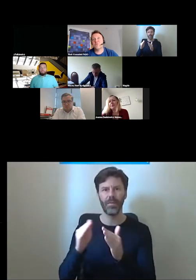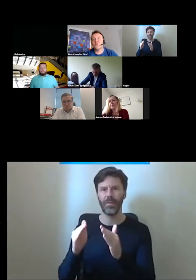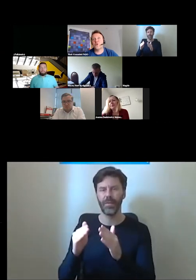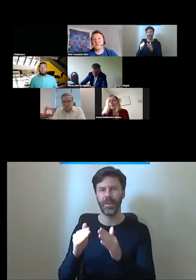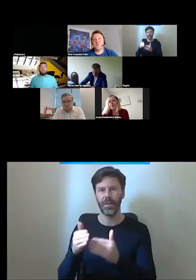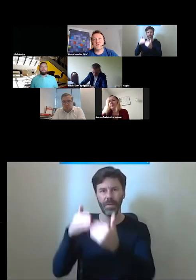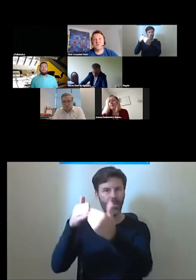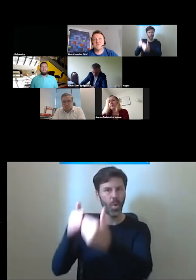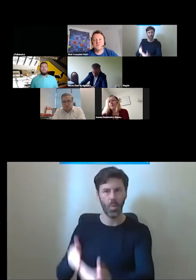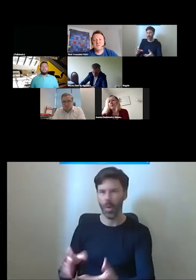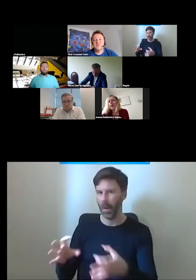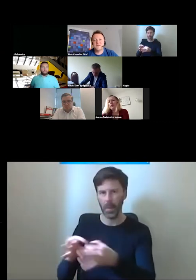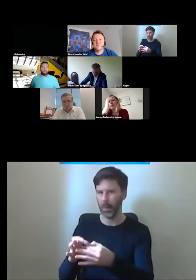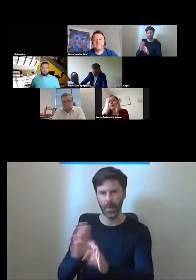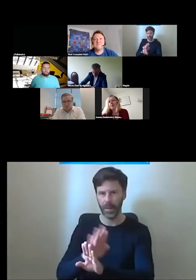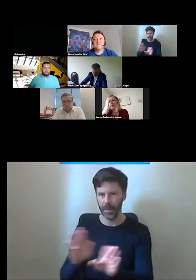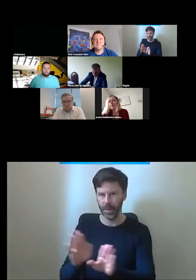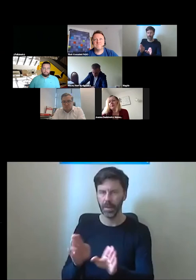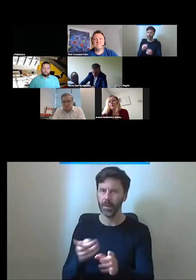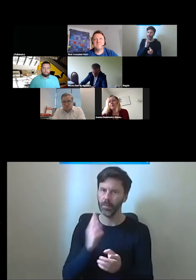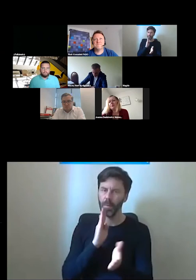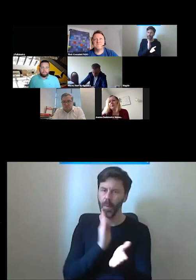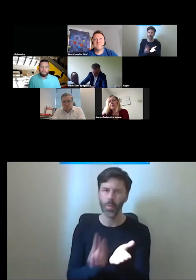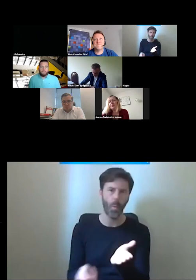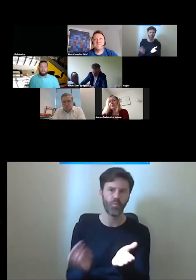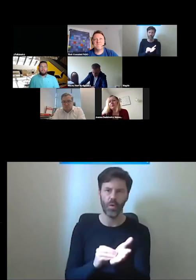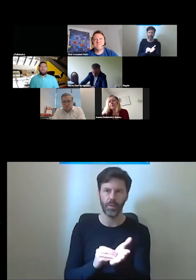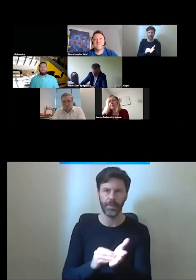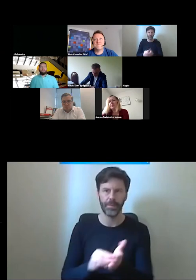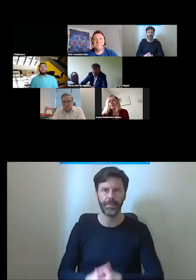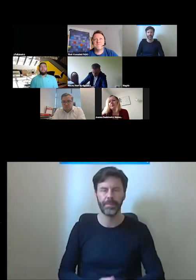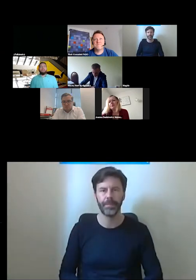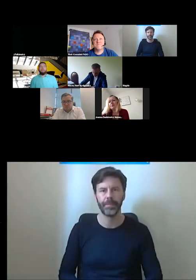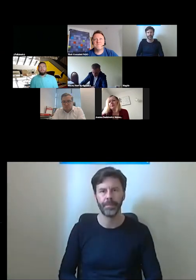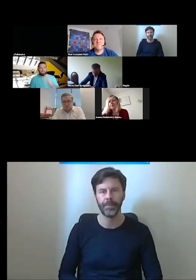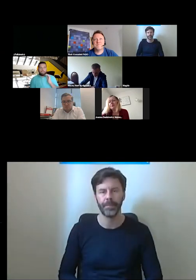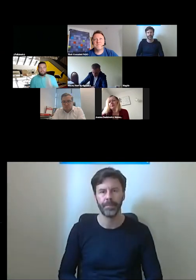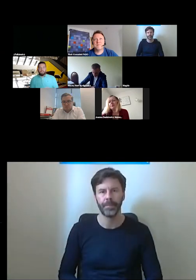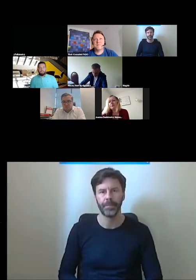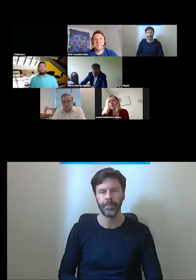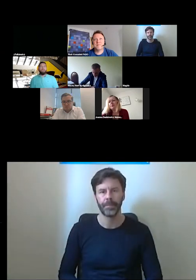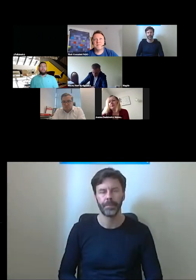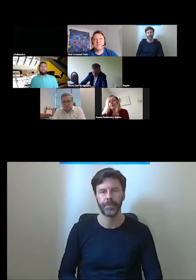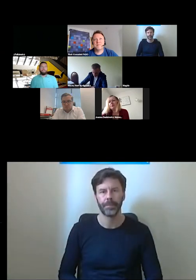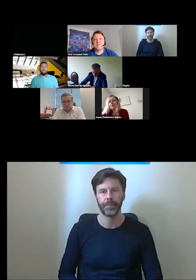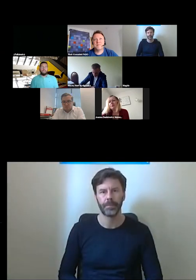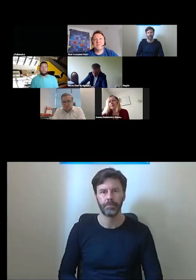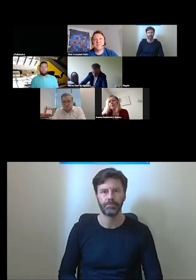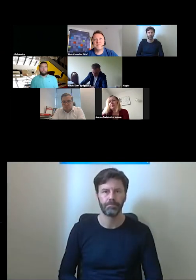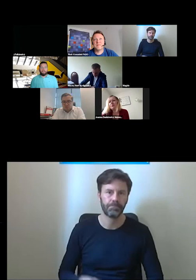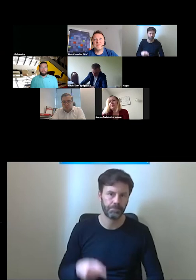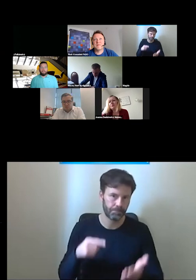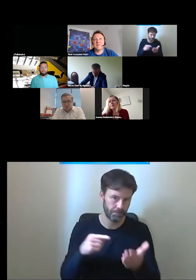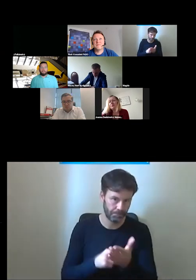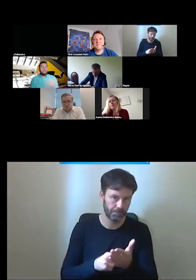stoi na podłodze po prostu jest dołożone ja ja oczywiście super że że